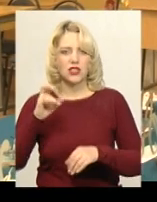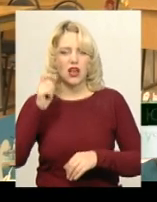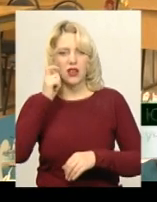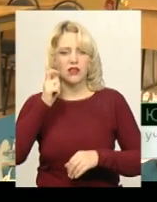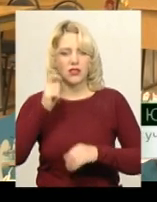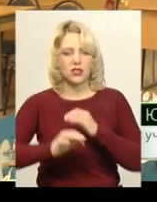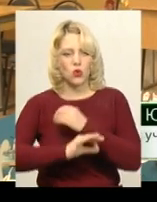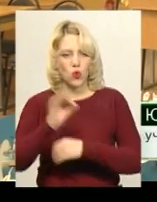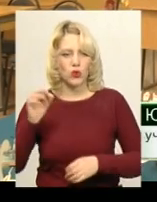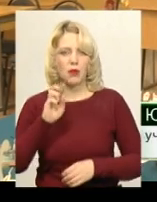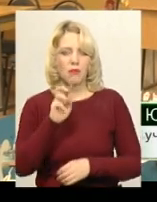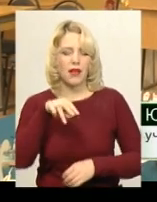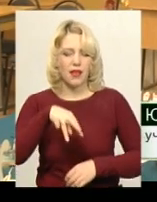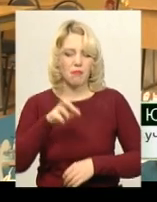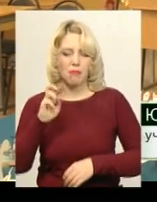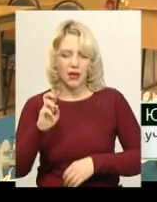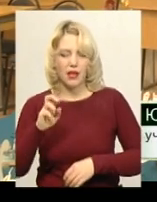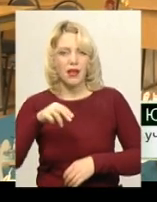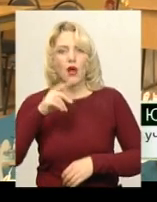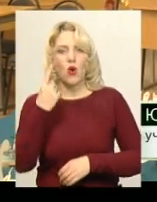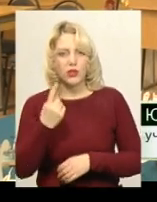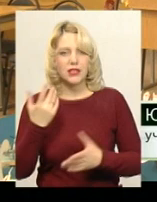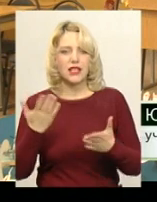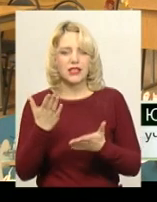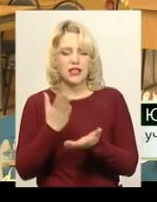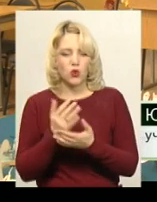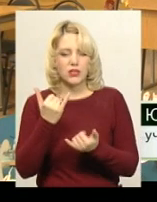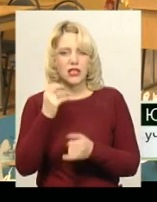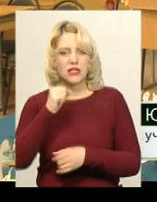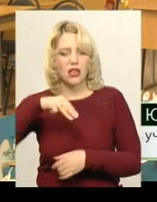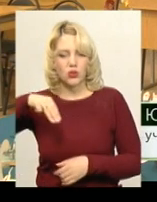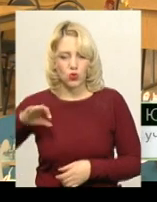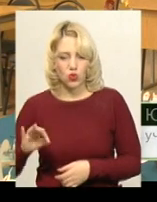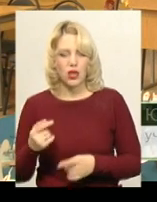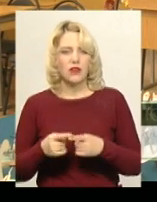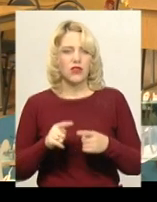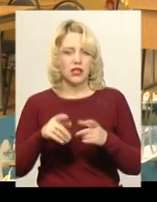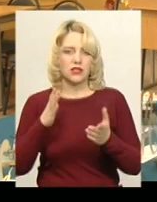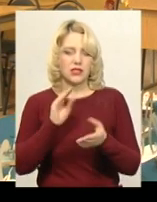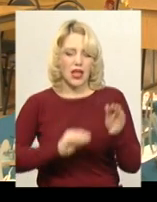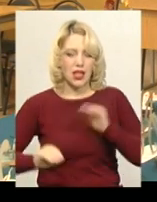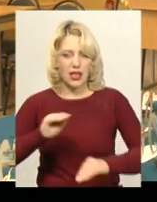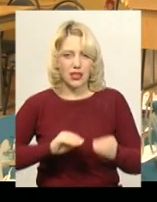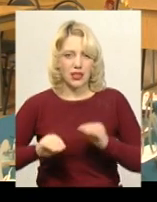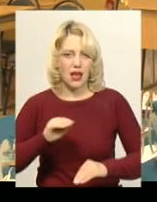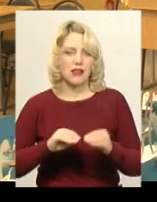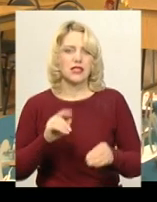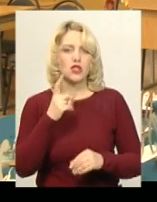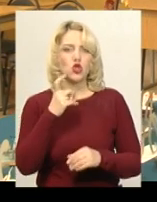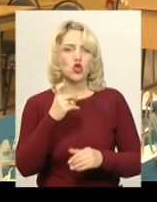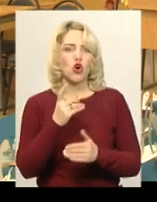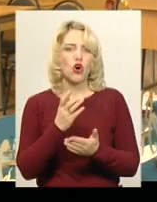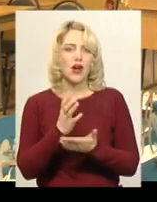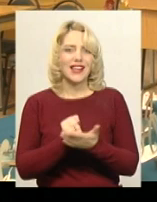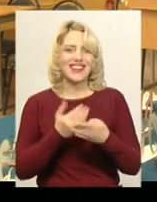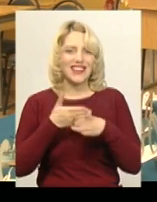сучасний український броневик, який знаходиться зараз в АТО. Вона складається приблизно з 100 деталей.